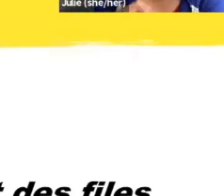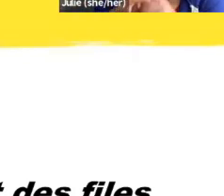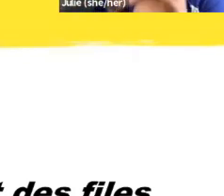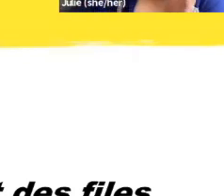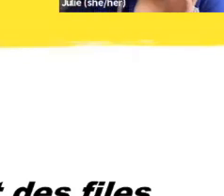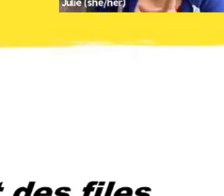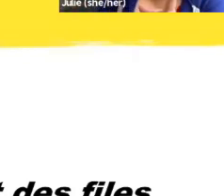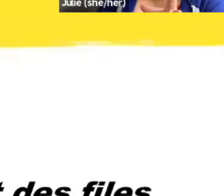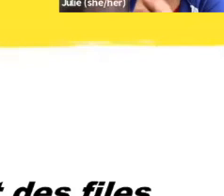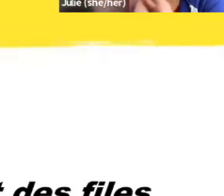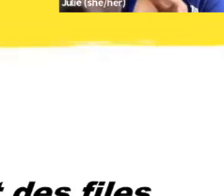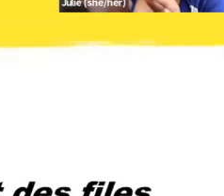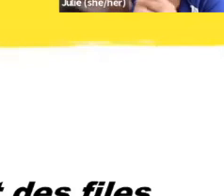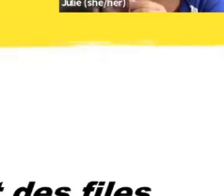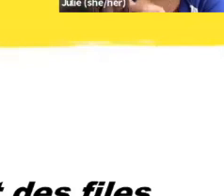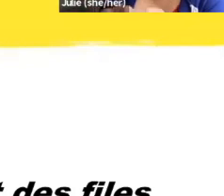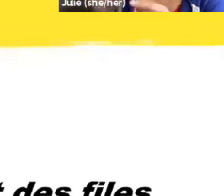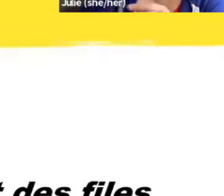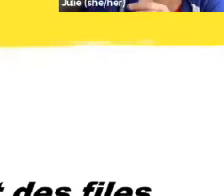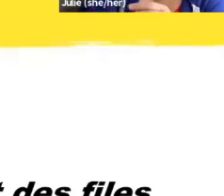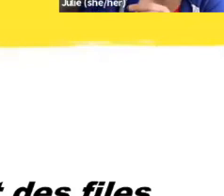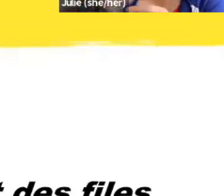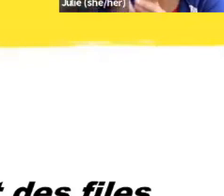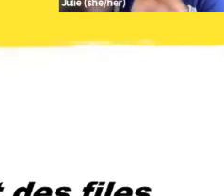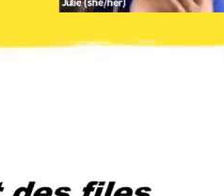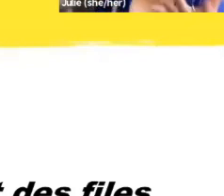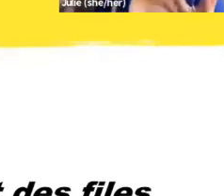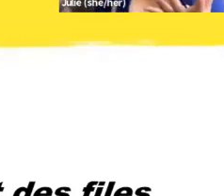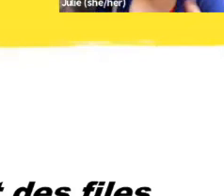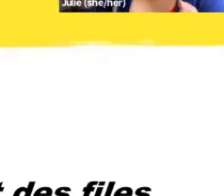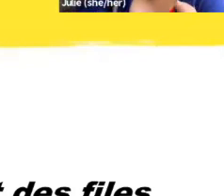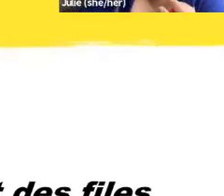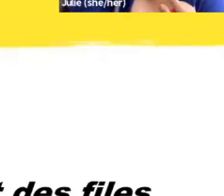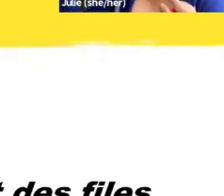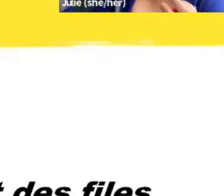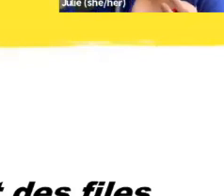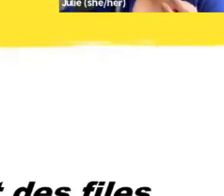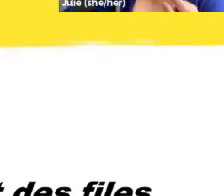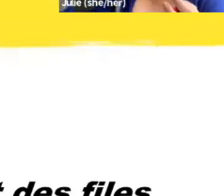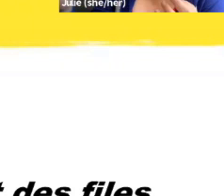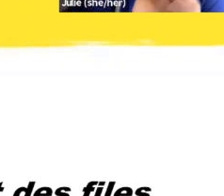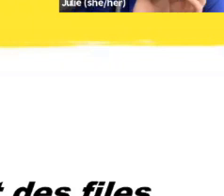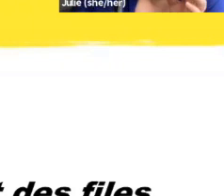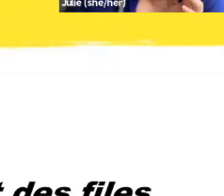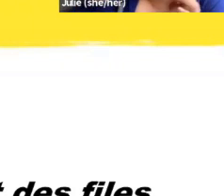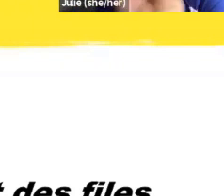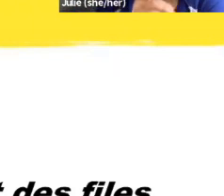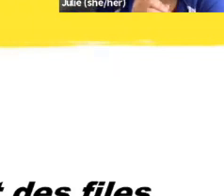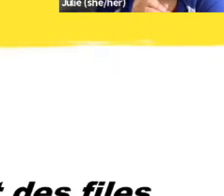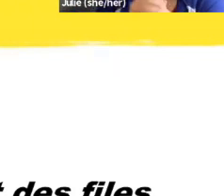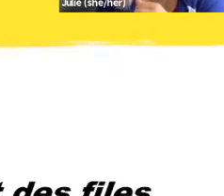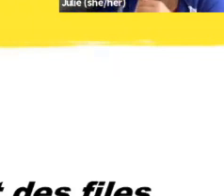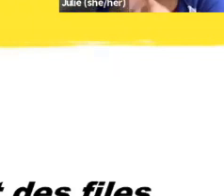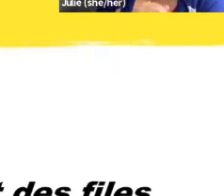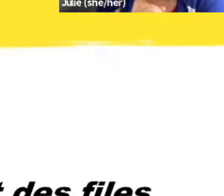hebdomadaire ou mensuel ou quelque chose comme ça, que même si c'est 10 millions de dollars pour eux, c'est une toute petite